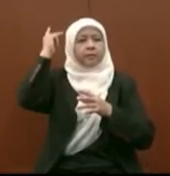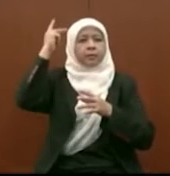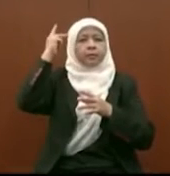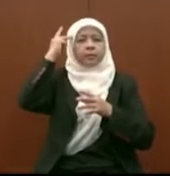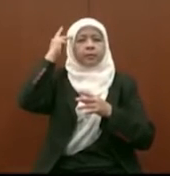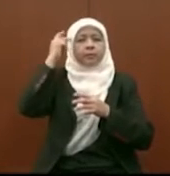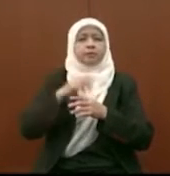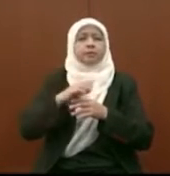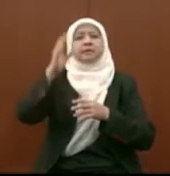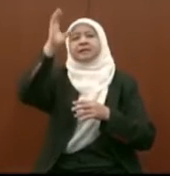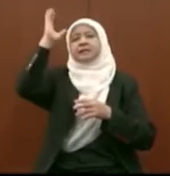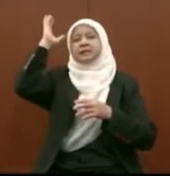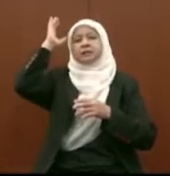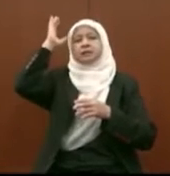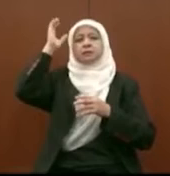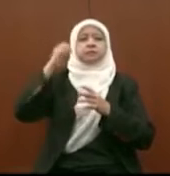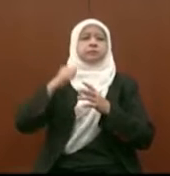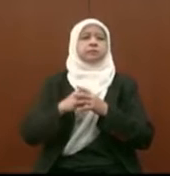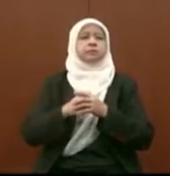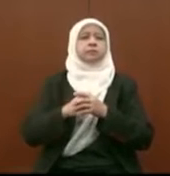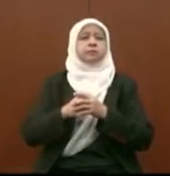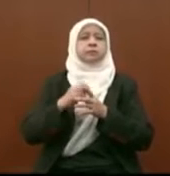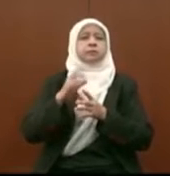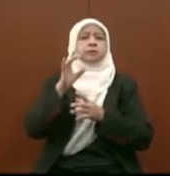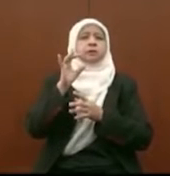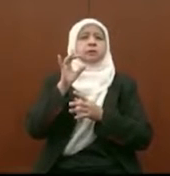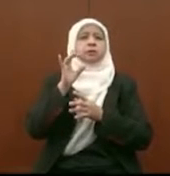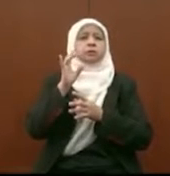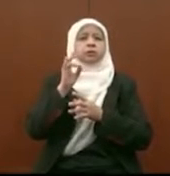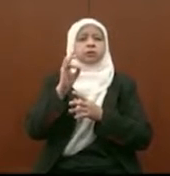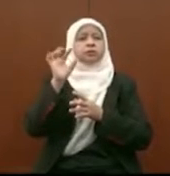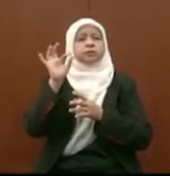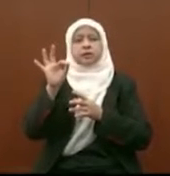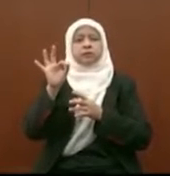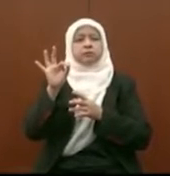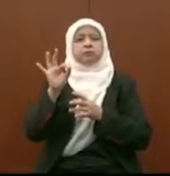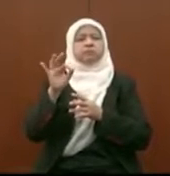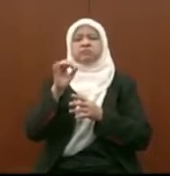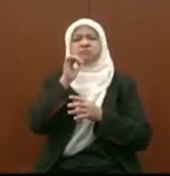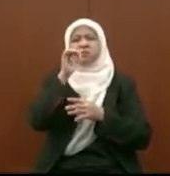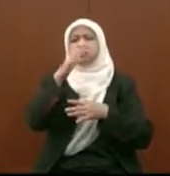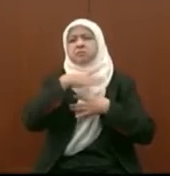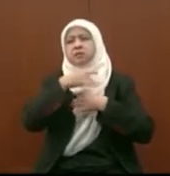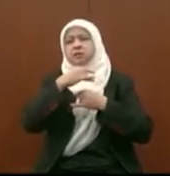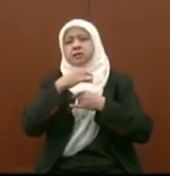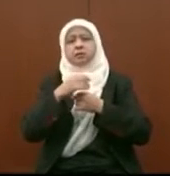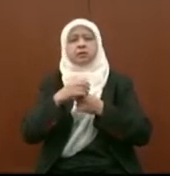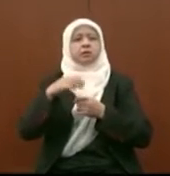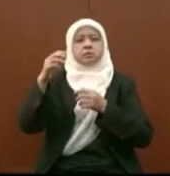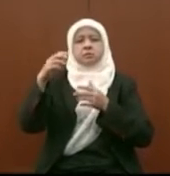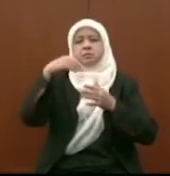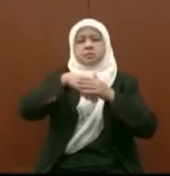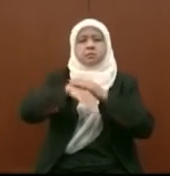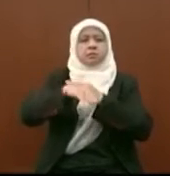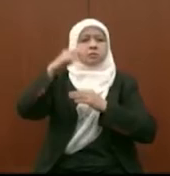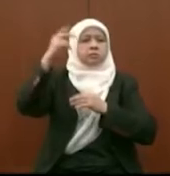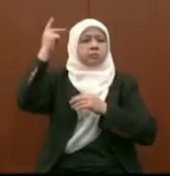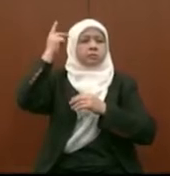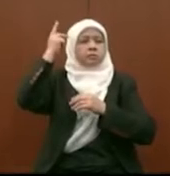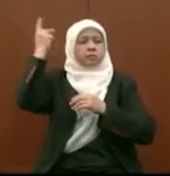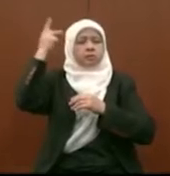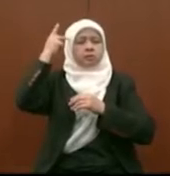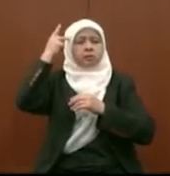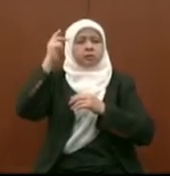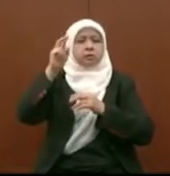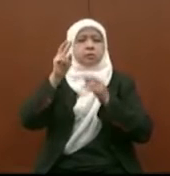adalah bangsa China iaitu 79% tidak berminat mengerti perkembangan politik yang kedua